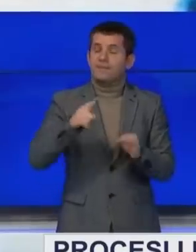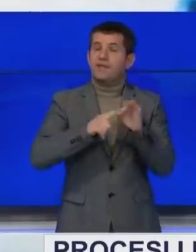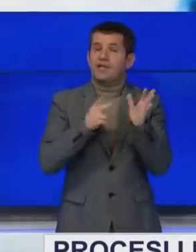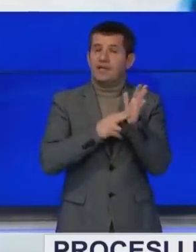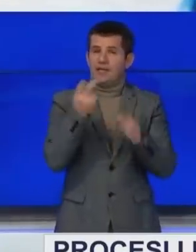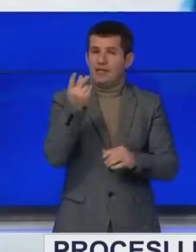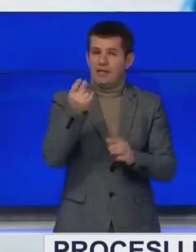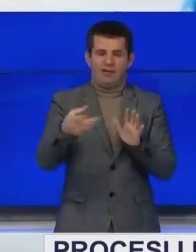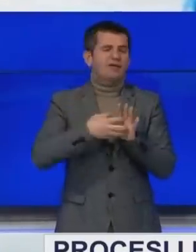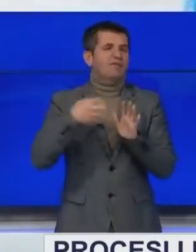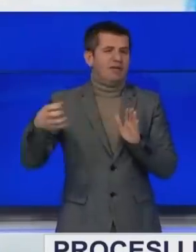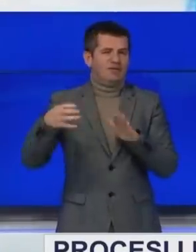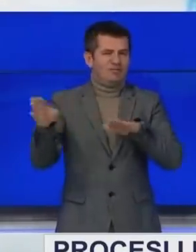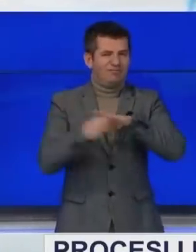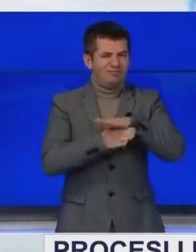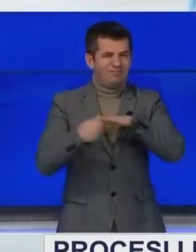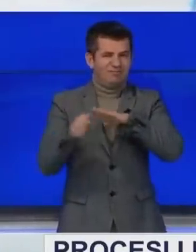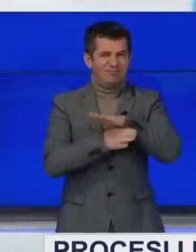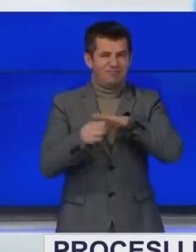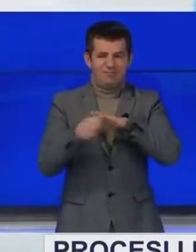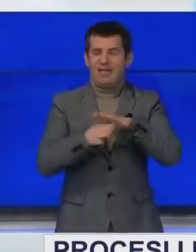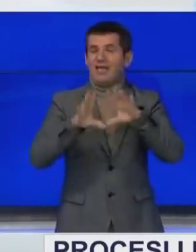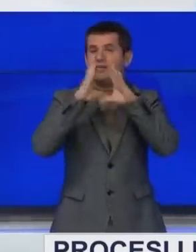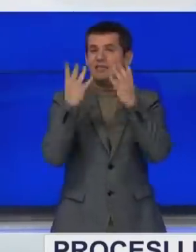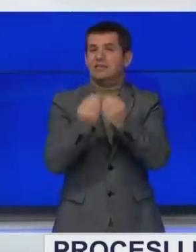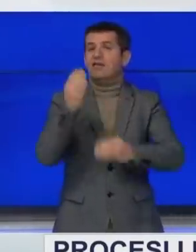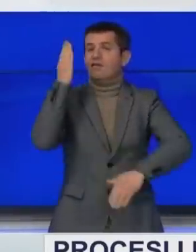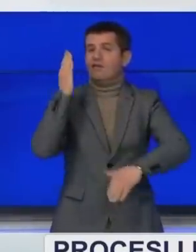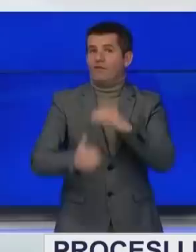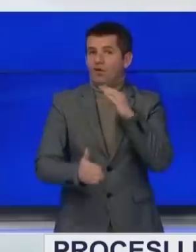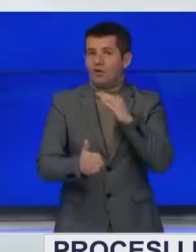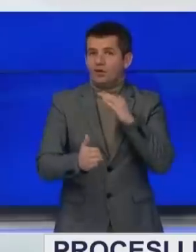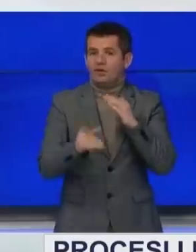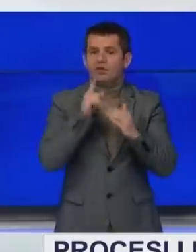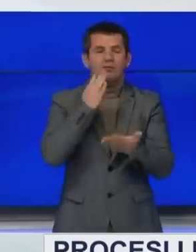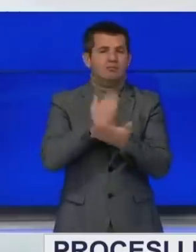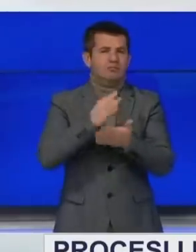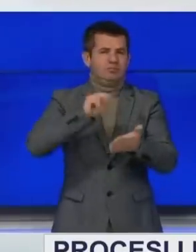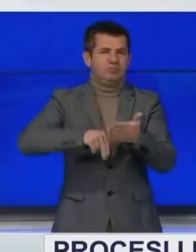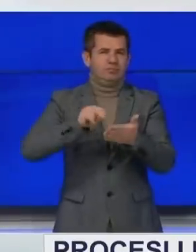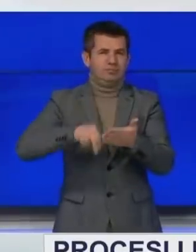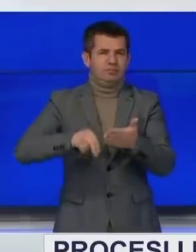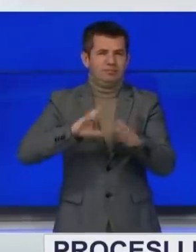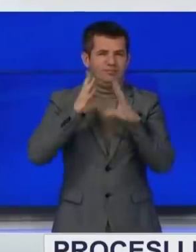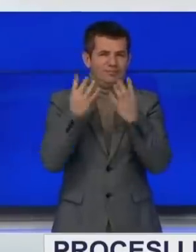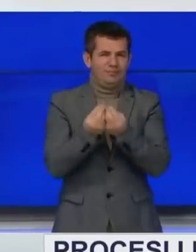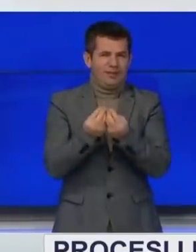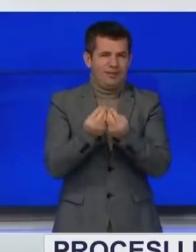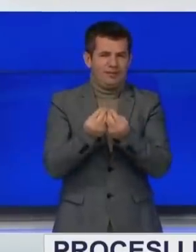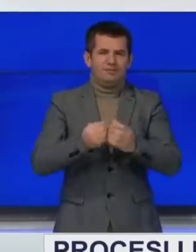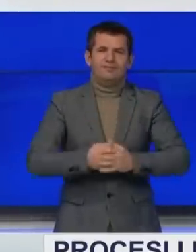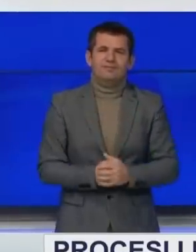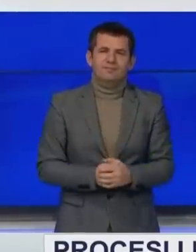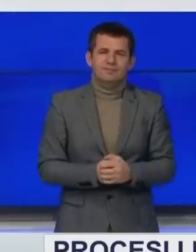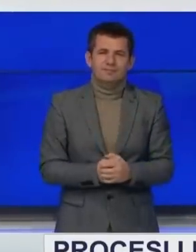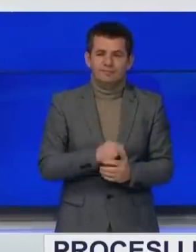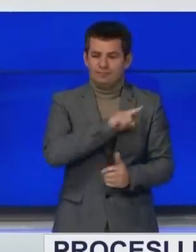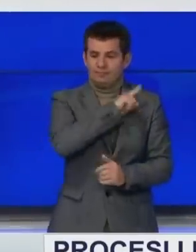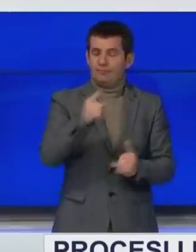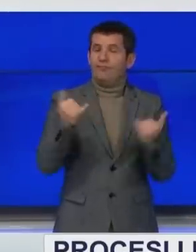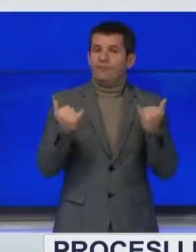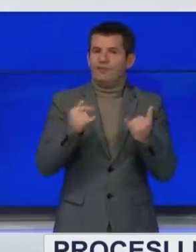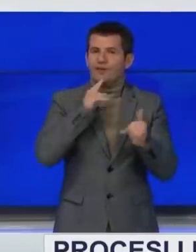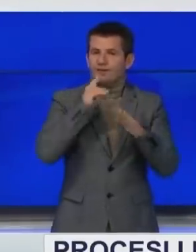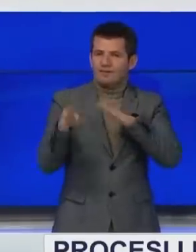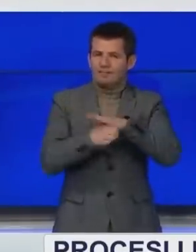duke vazhduar me skanimin e listës për fundimtare të votuazve, në të cilën janë në nëshkruar votuazit në dite në zgjedeve. Dheri më tani është skanuar